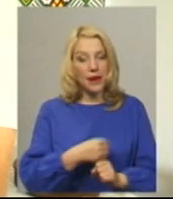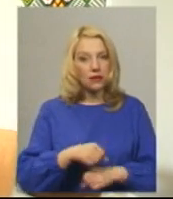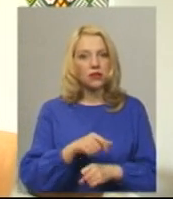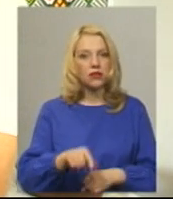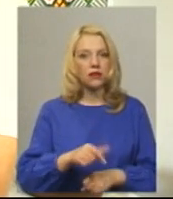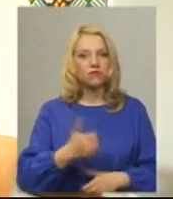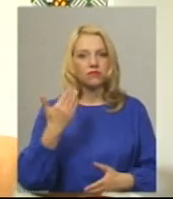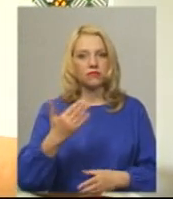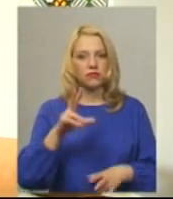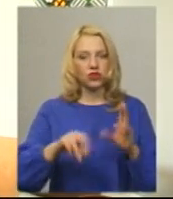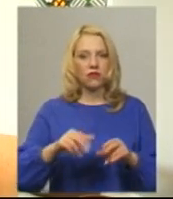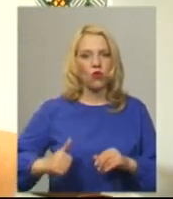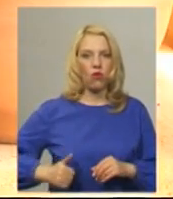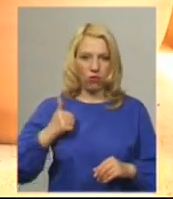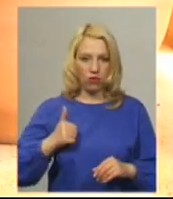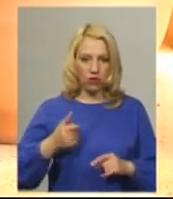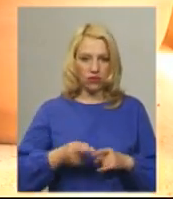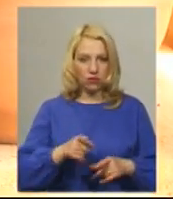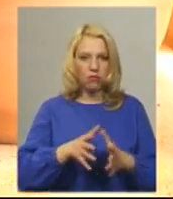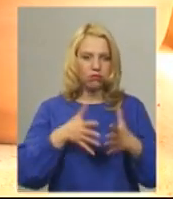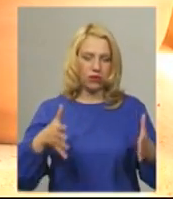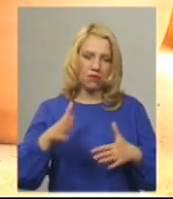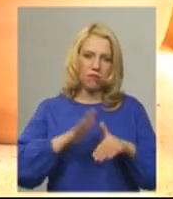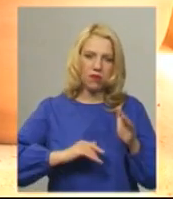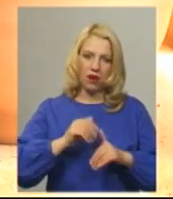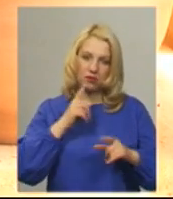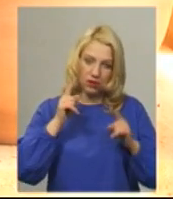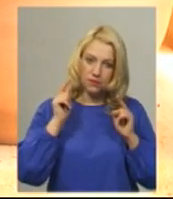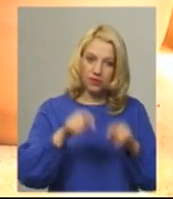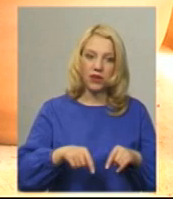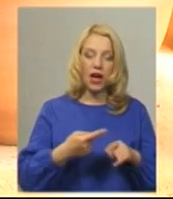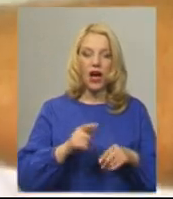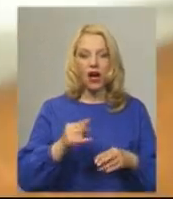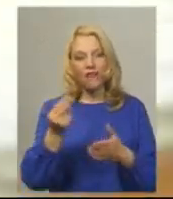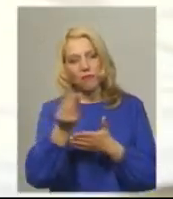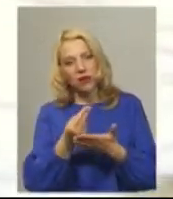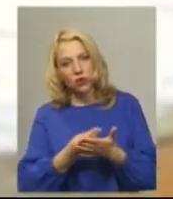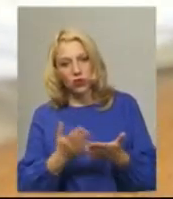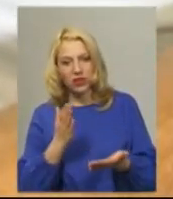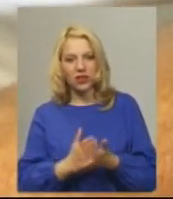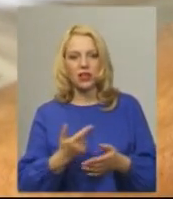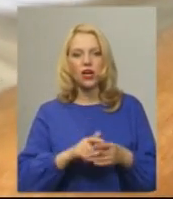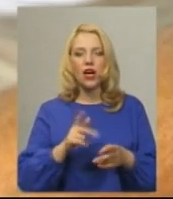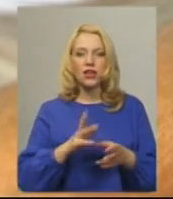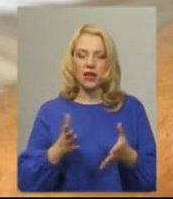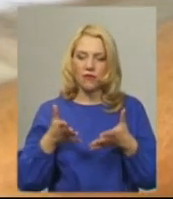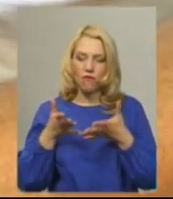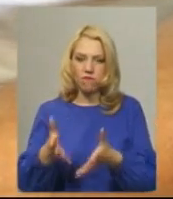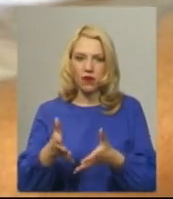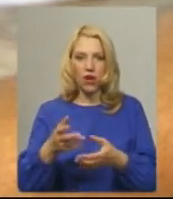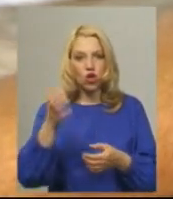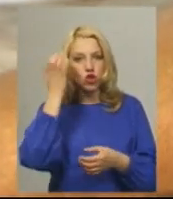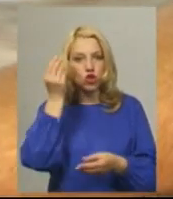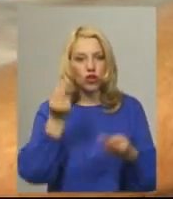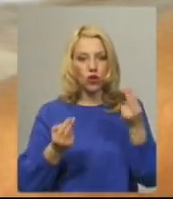він починав працювати, як гончар, і на них найбільше практикувався. Кожну він оздоблює візерунками, деякі випалює в молиці для чорного кольору. Та, каже, головне не